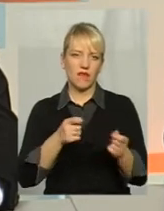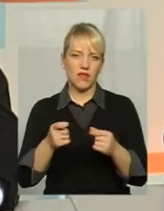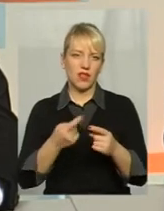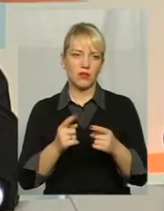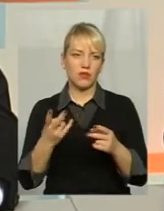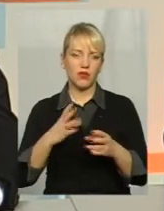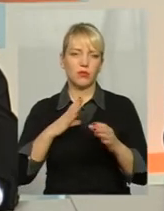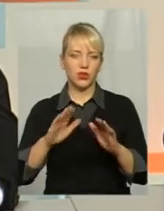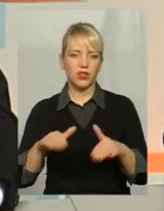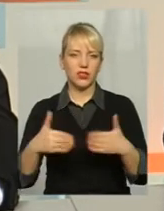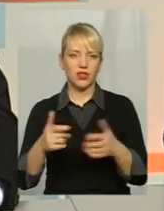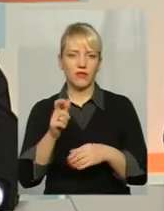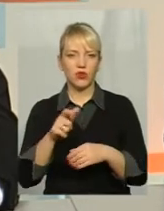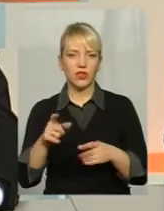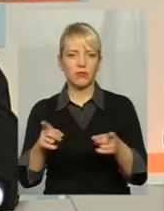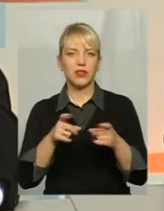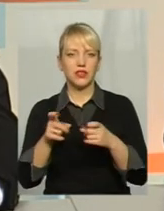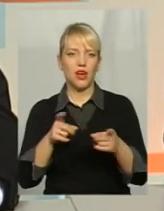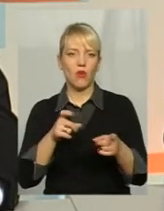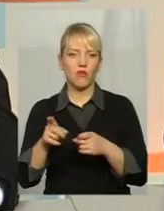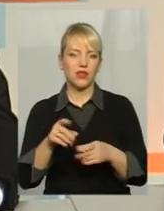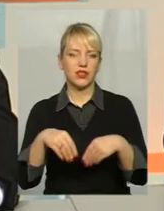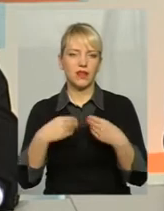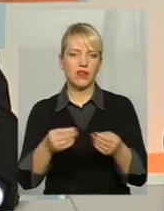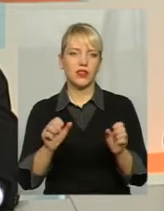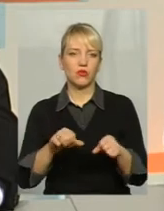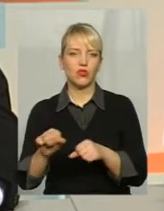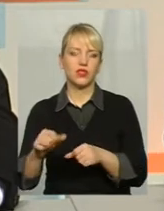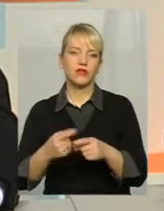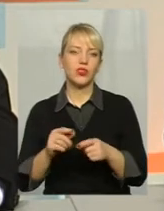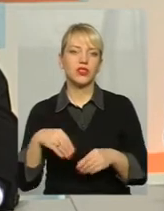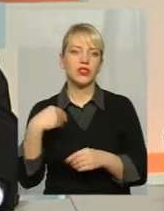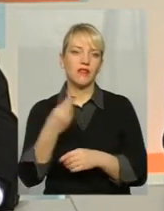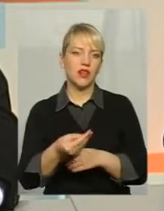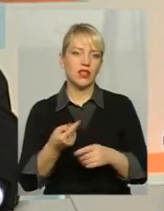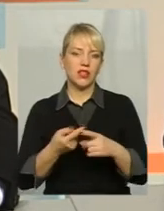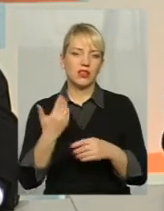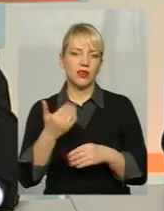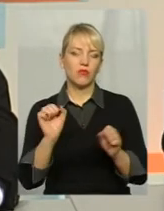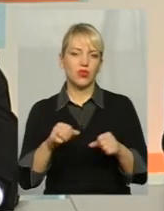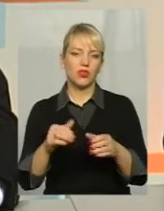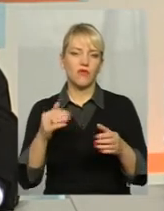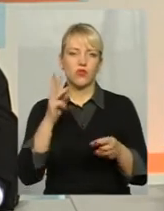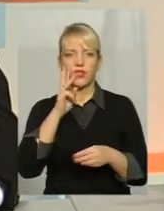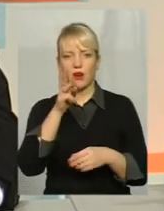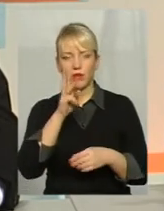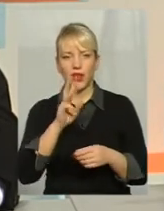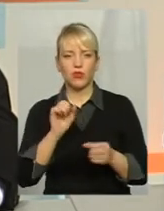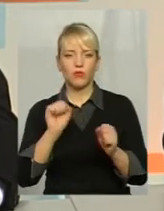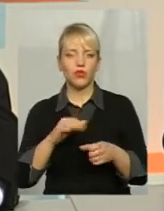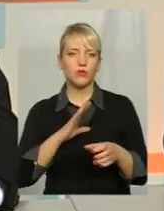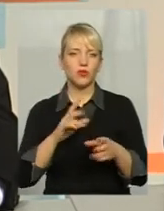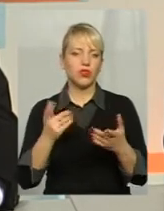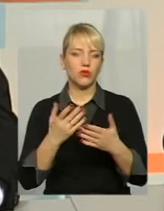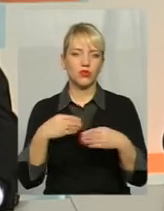ініціативних людей І підтягувати, давати їм можливості Давати їм, можливо, заробітну плату Десь можливо просто давати